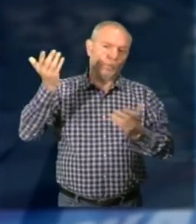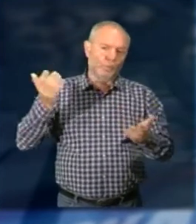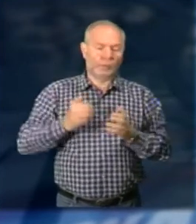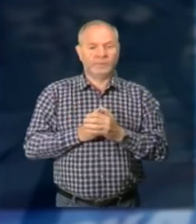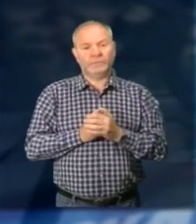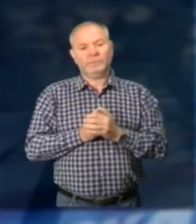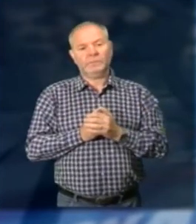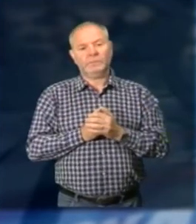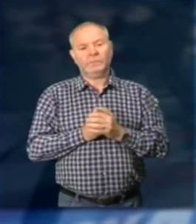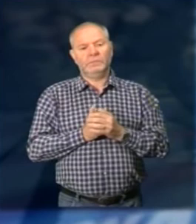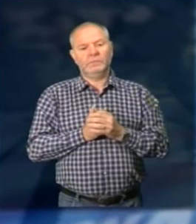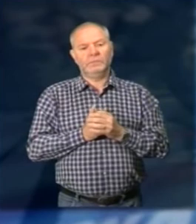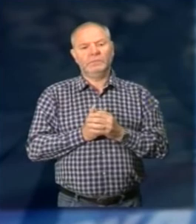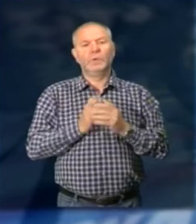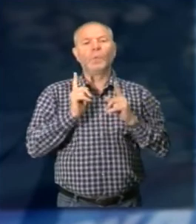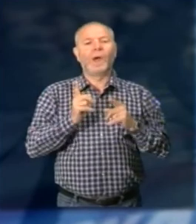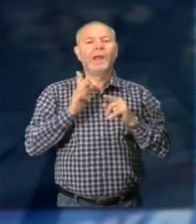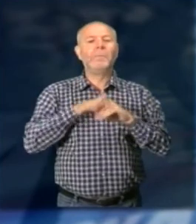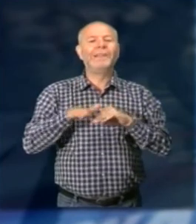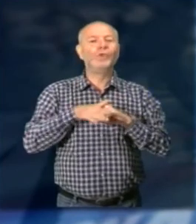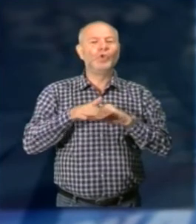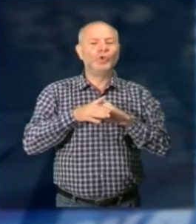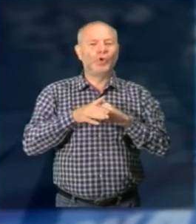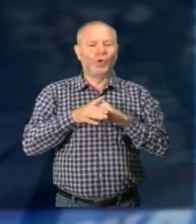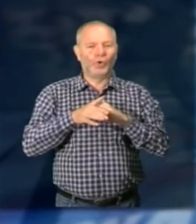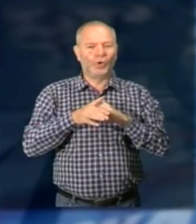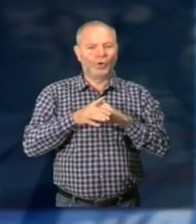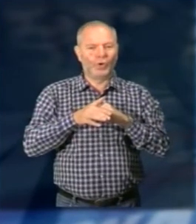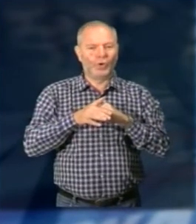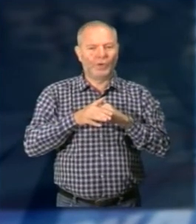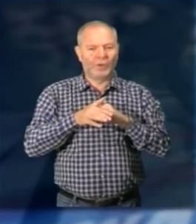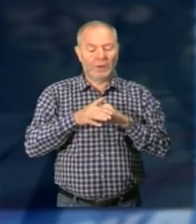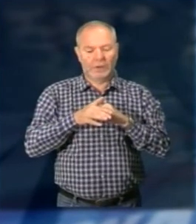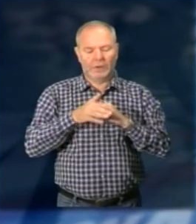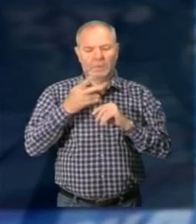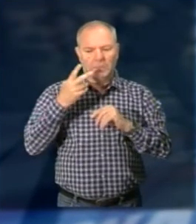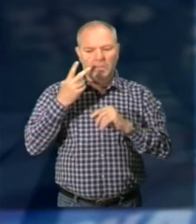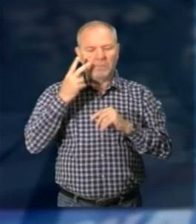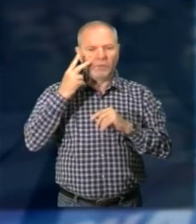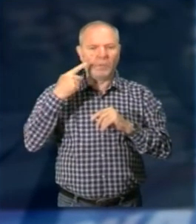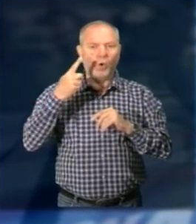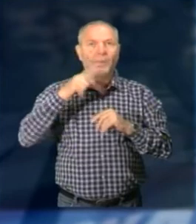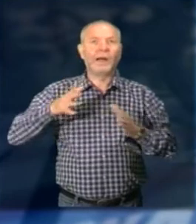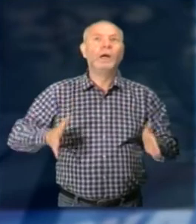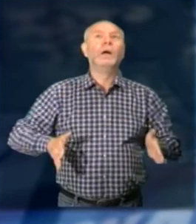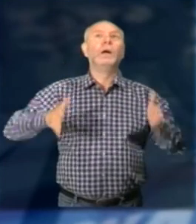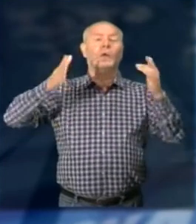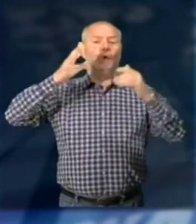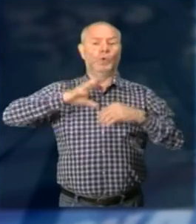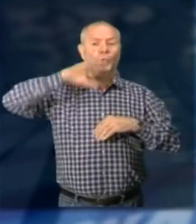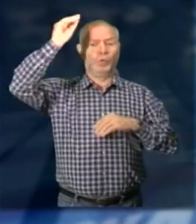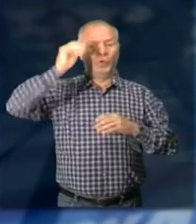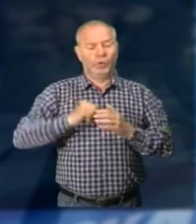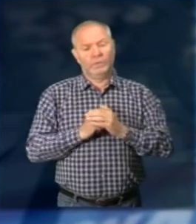valutare le varie metodologie di intervento Quindi su un'area ridotta, in modo poi da fare un più efficace progetto per l